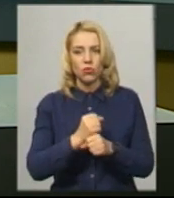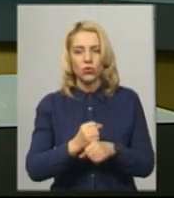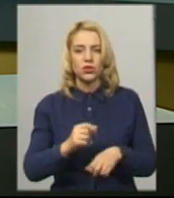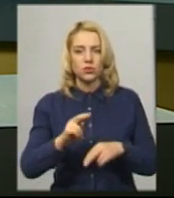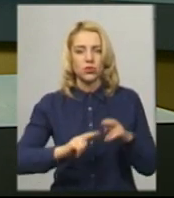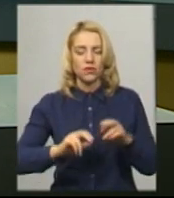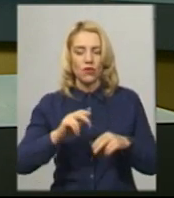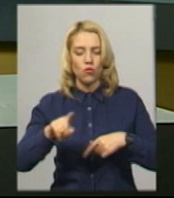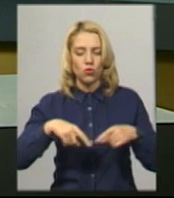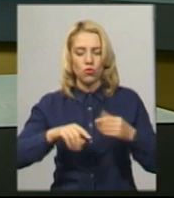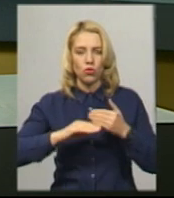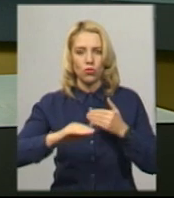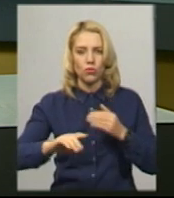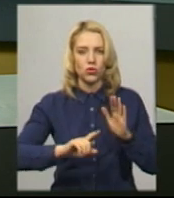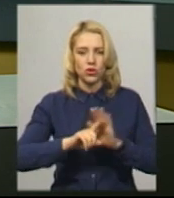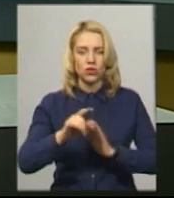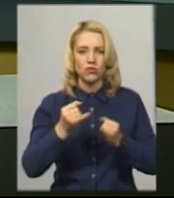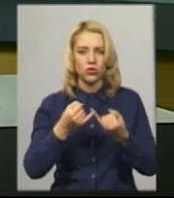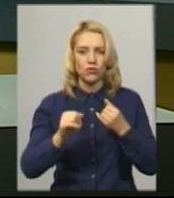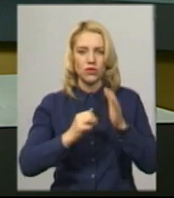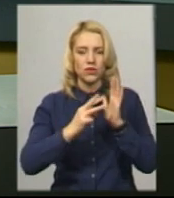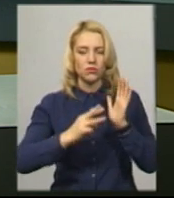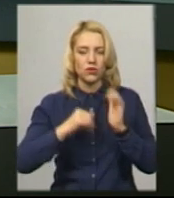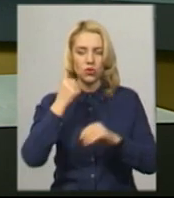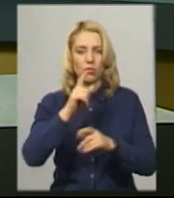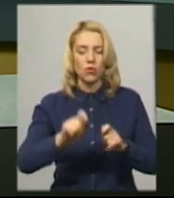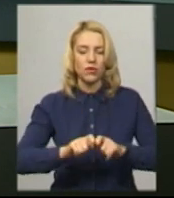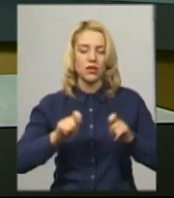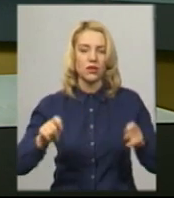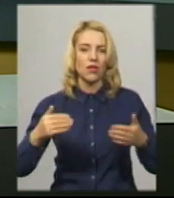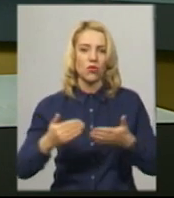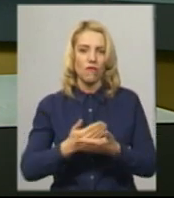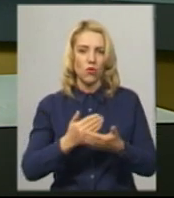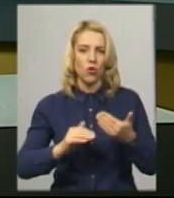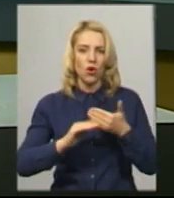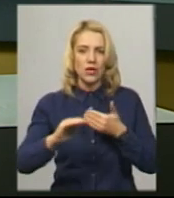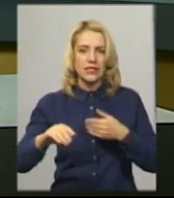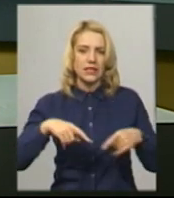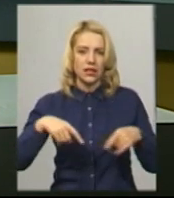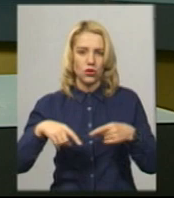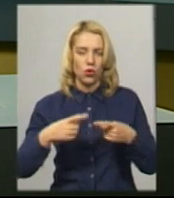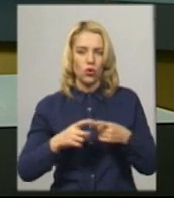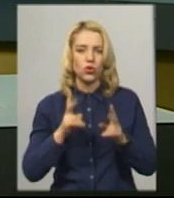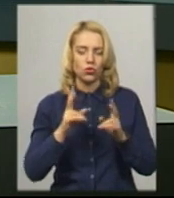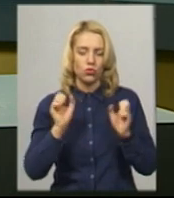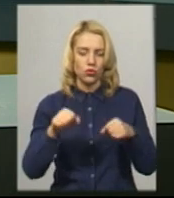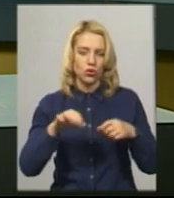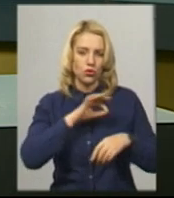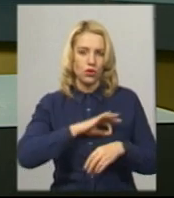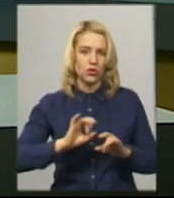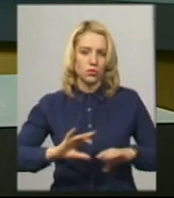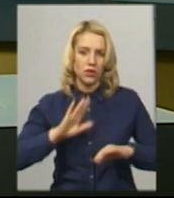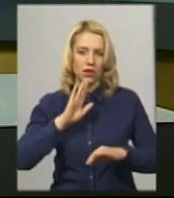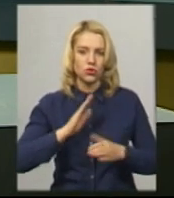футбольного поля розпочалися в жовтні 2018 року. Про відкриття нового стадіону та хто відтепер зможе користуватися ним, розповість Катерина